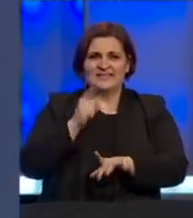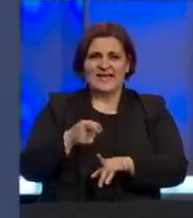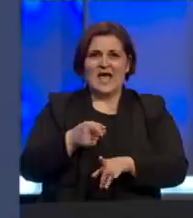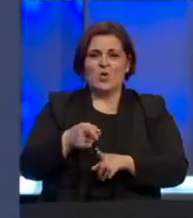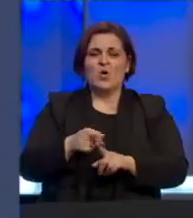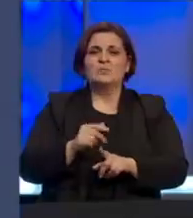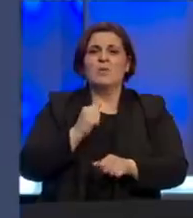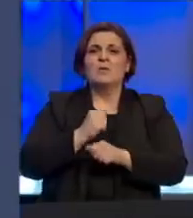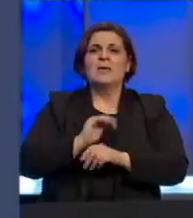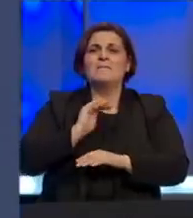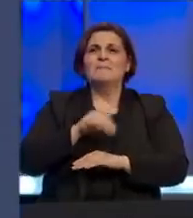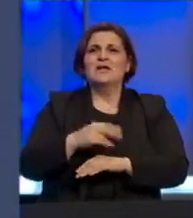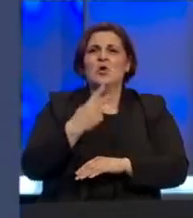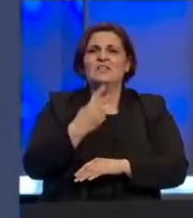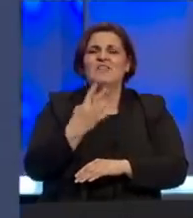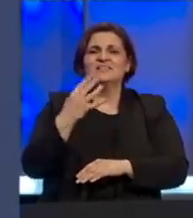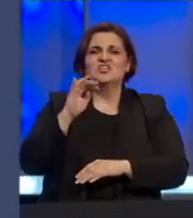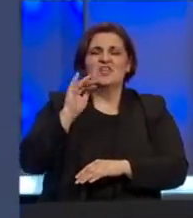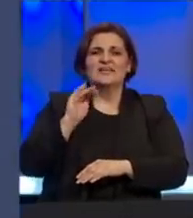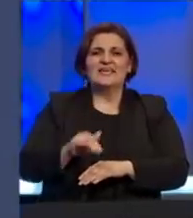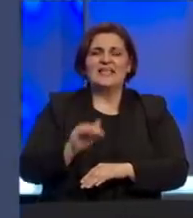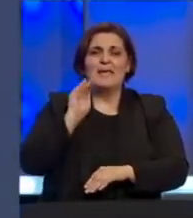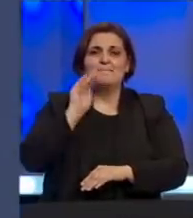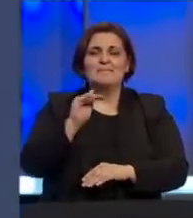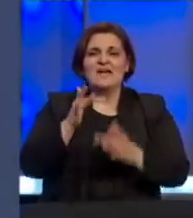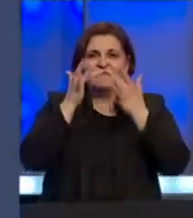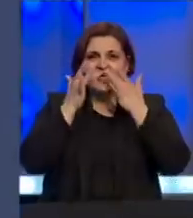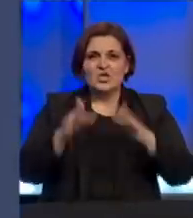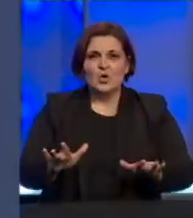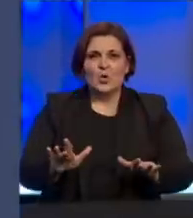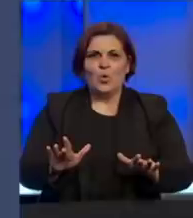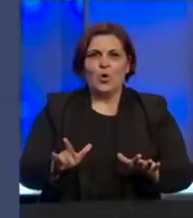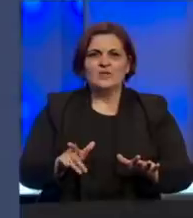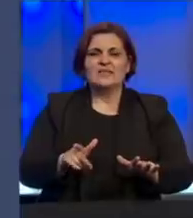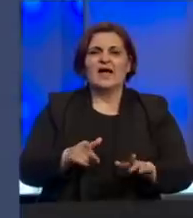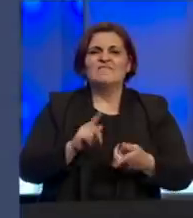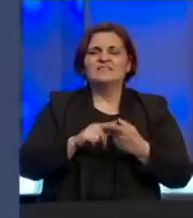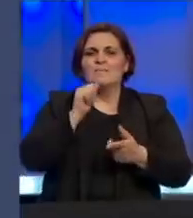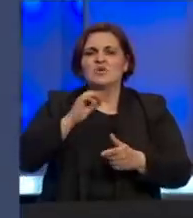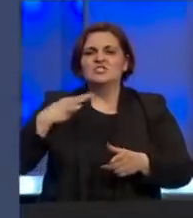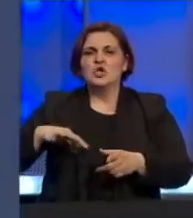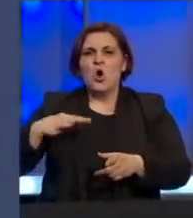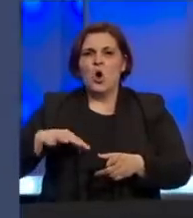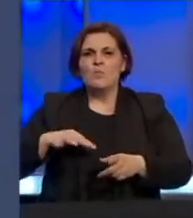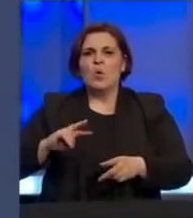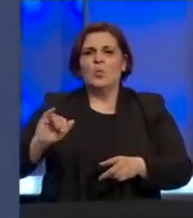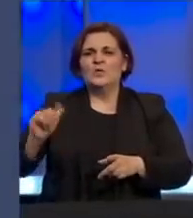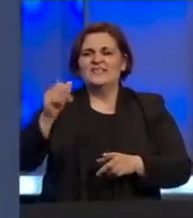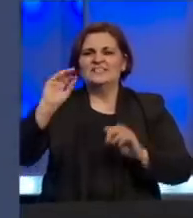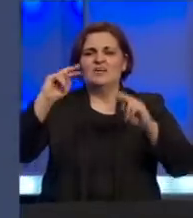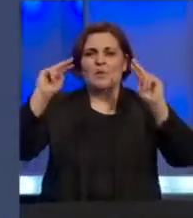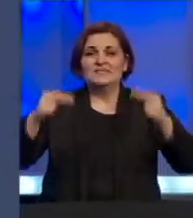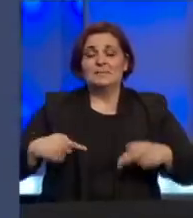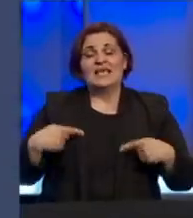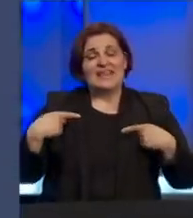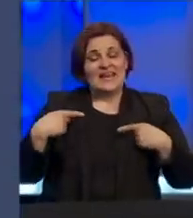traje ovo, obradili preko 24.000 prijava i odjava u registru poreznih oveznika, odnosno u jedinstvenom sistemu. I